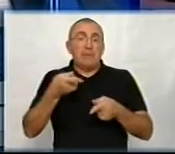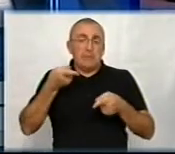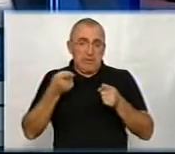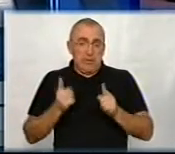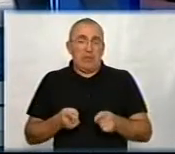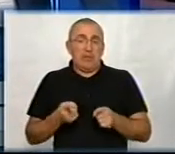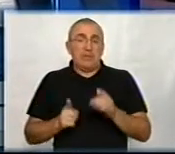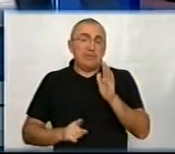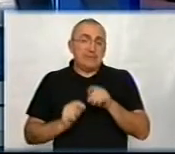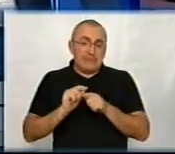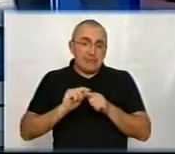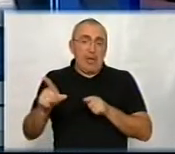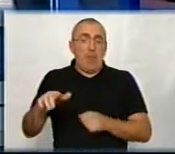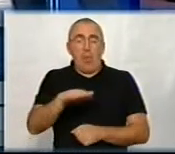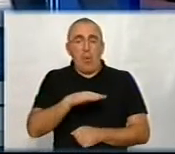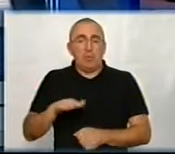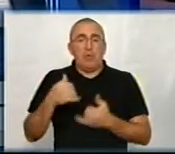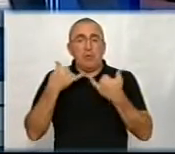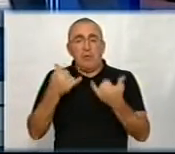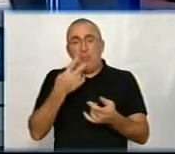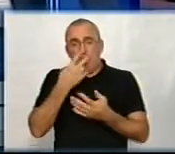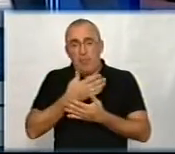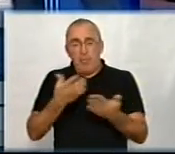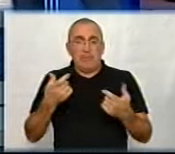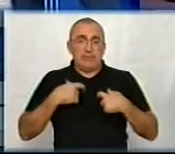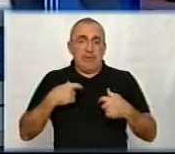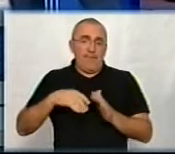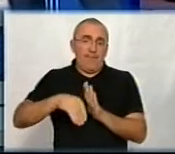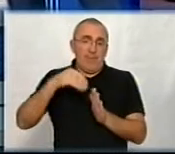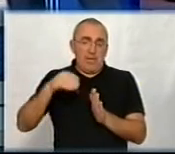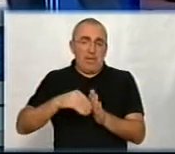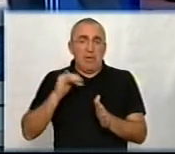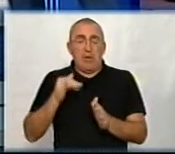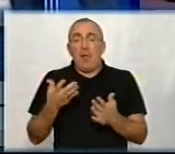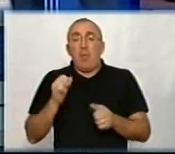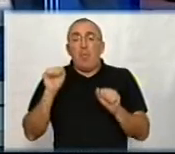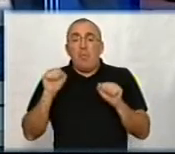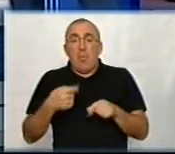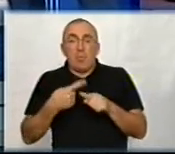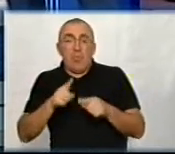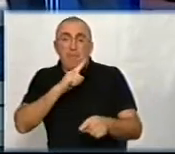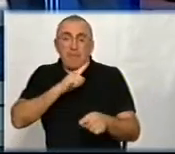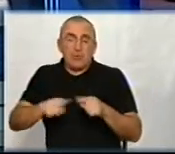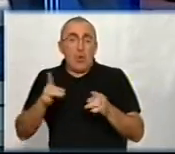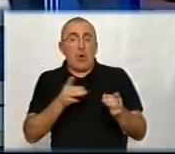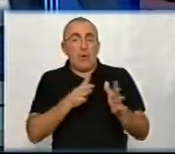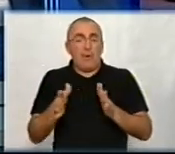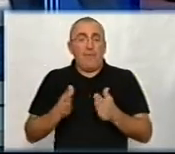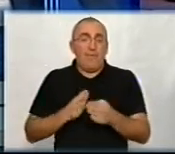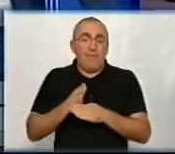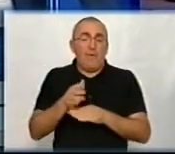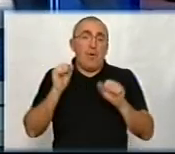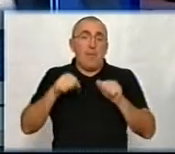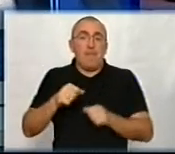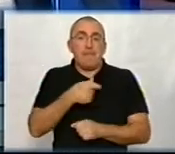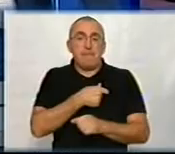стартова площадка для того, щоб продемонструвати себе на цих виборах, і якомога в такому прискореному режимі вийти на можливі